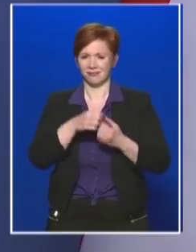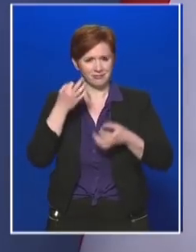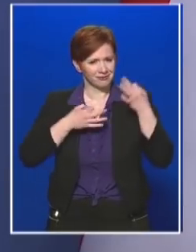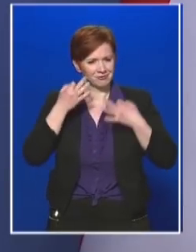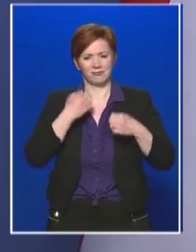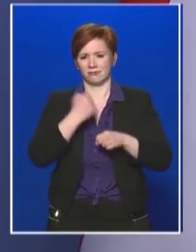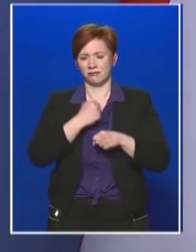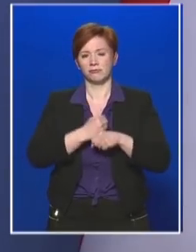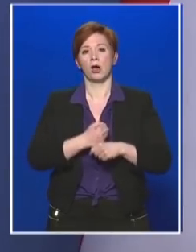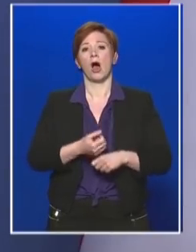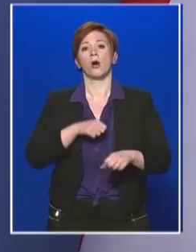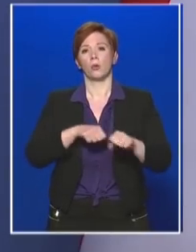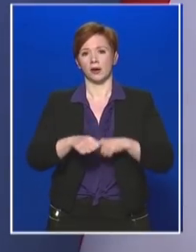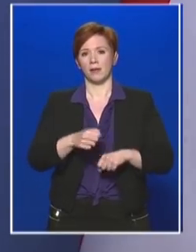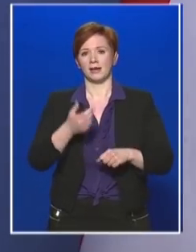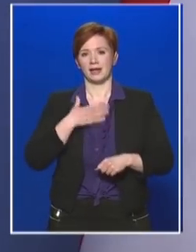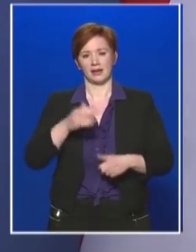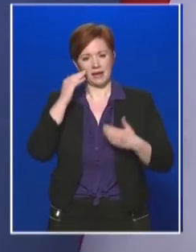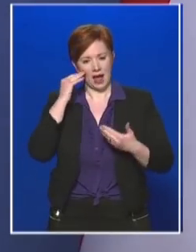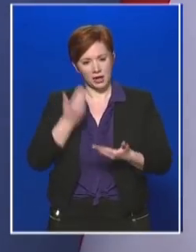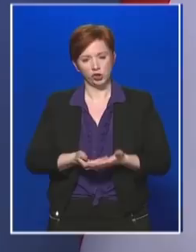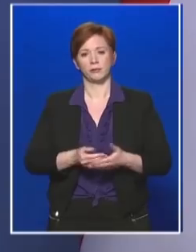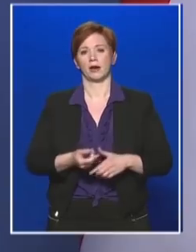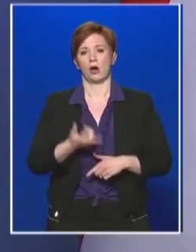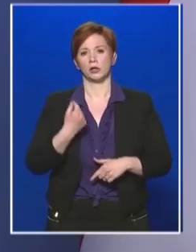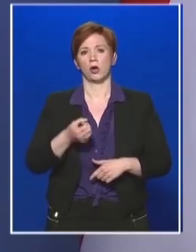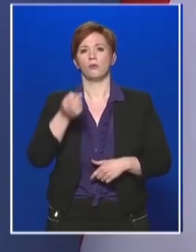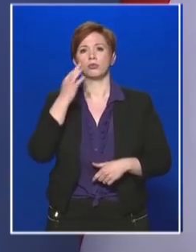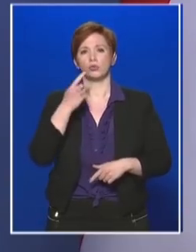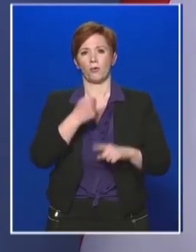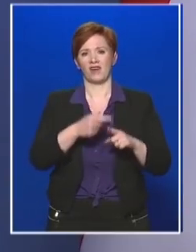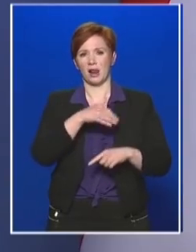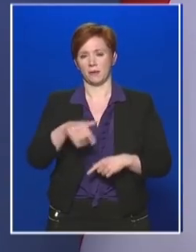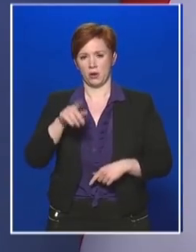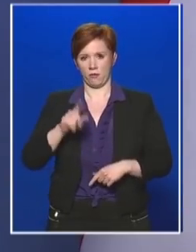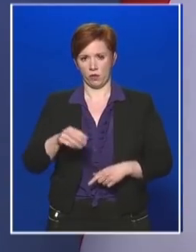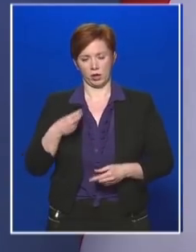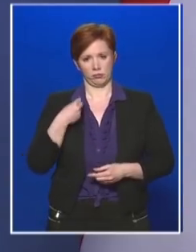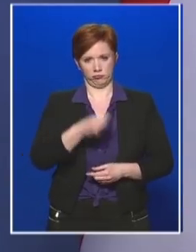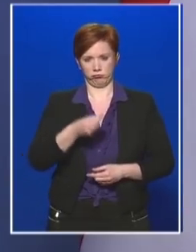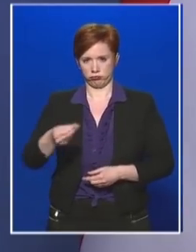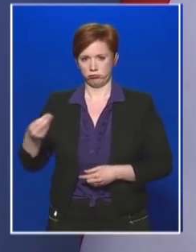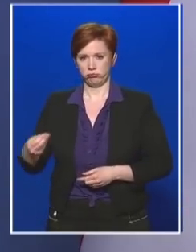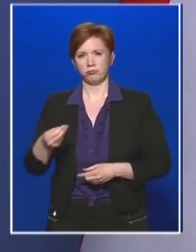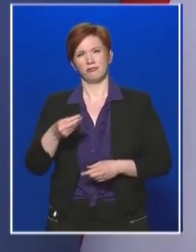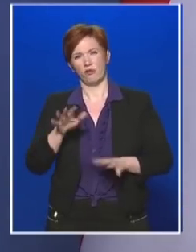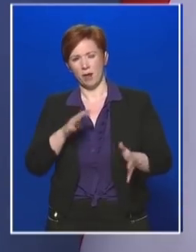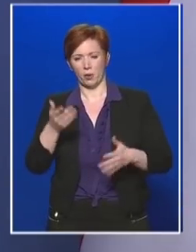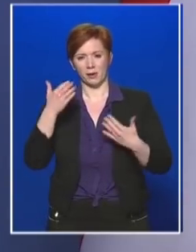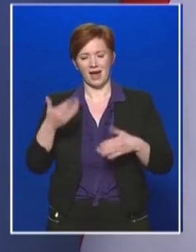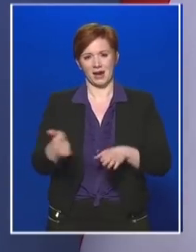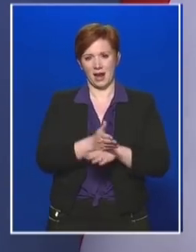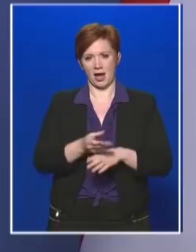elismerni, hogy bruttó félmillió forintot biztosít az idei évben, valamikor a nyár elején az